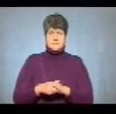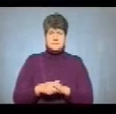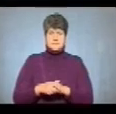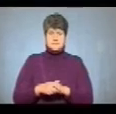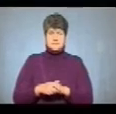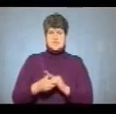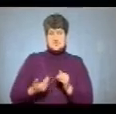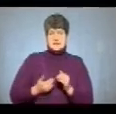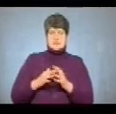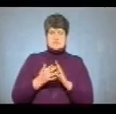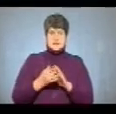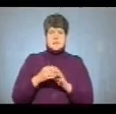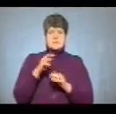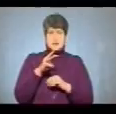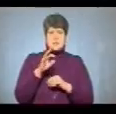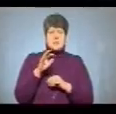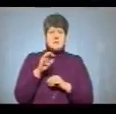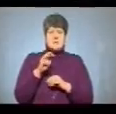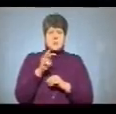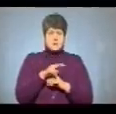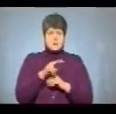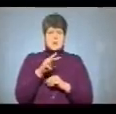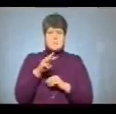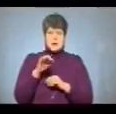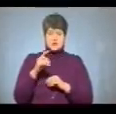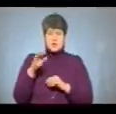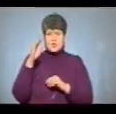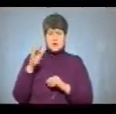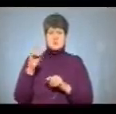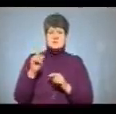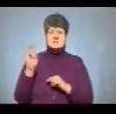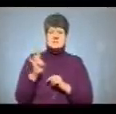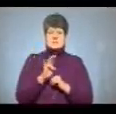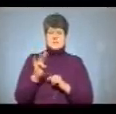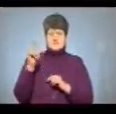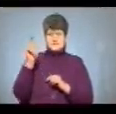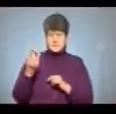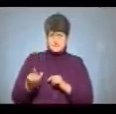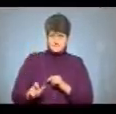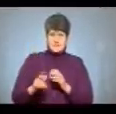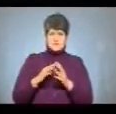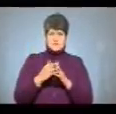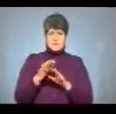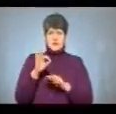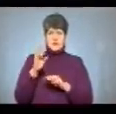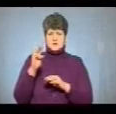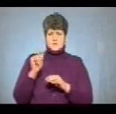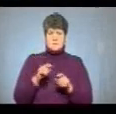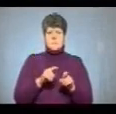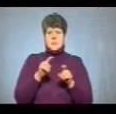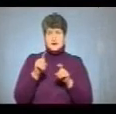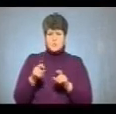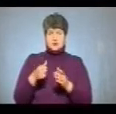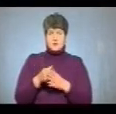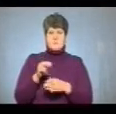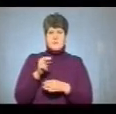Жителька села Людмила Михальчук розповіла, що отець Олег, настоятель храму, спіння Пресвятої Богородиці села Онишківці, переходити